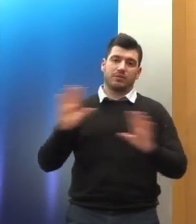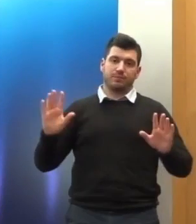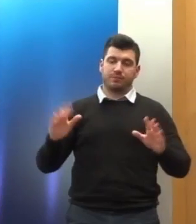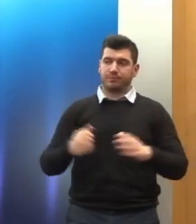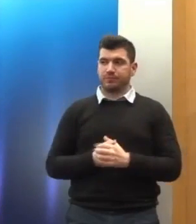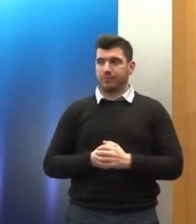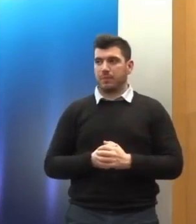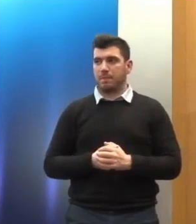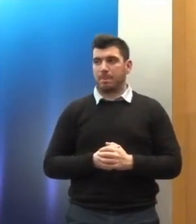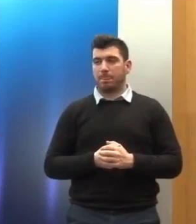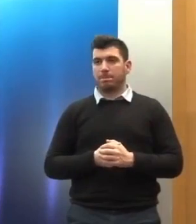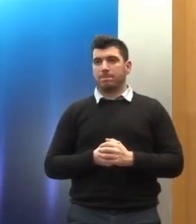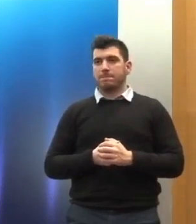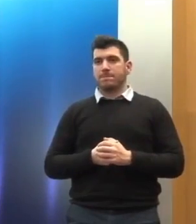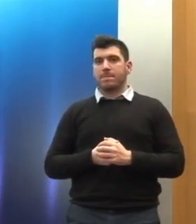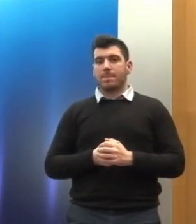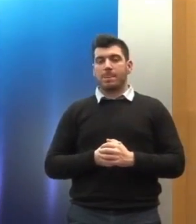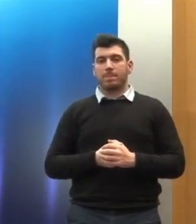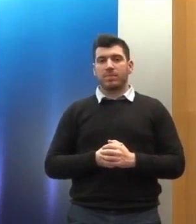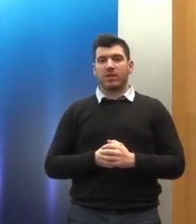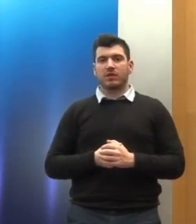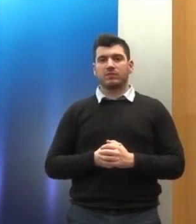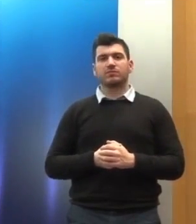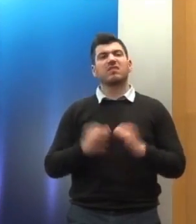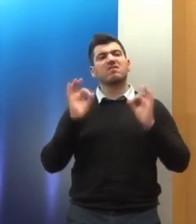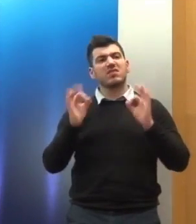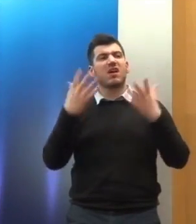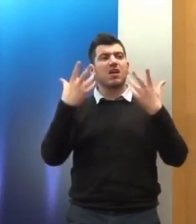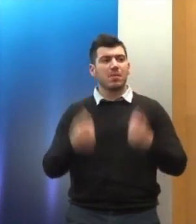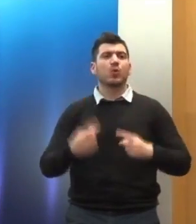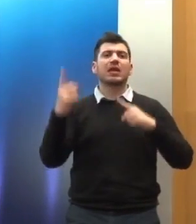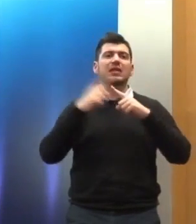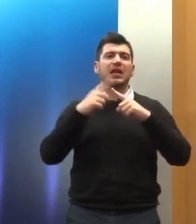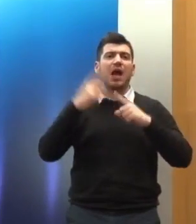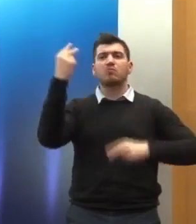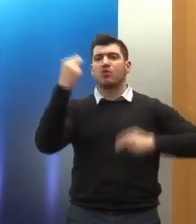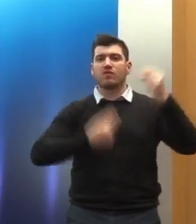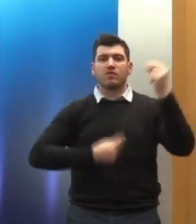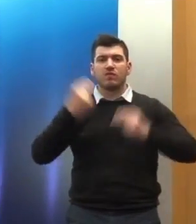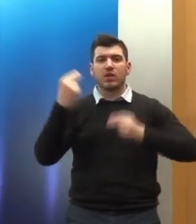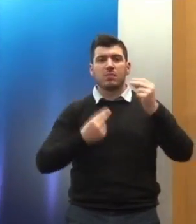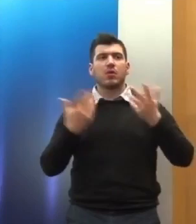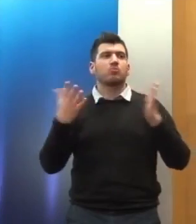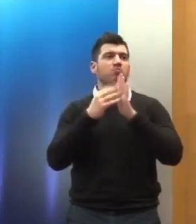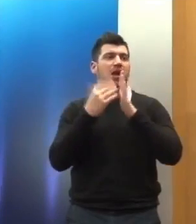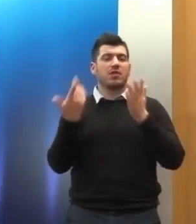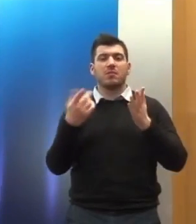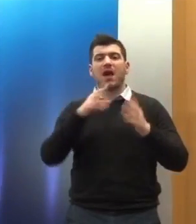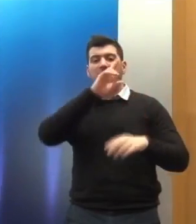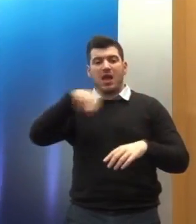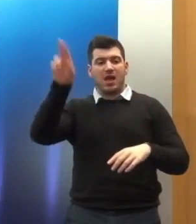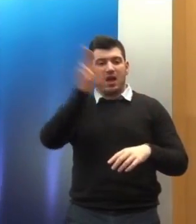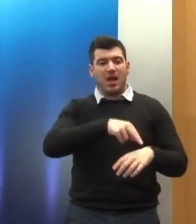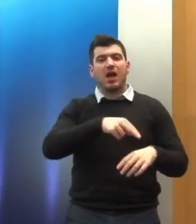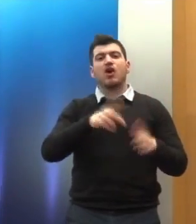Και βέβαια στο πλαίσιο αυτό υπάρχουν και μια σειρά από τεχνικά ζητήματα δεσμεύσεις που έχουν αναρριφθεί όπως η κατάργηση των νόμων περιβλασφημίας